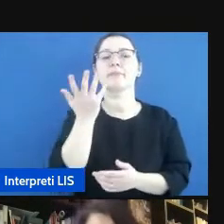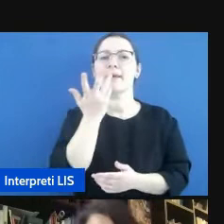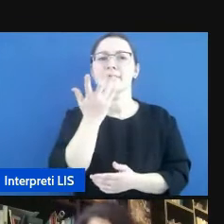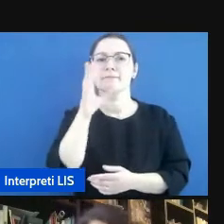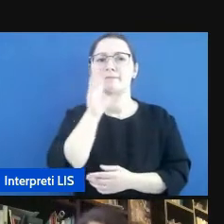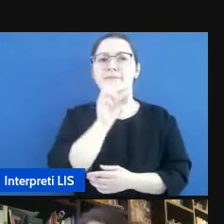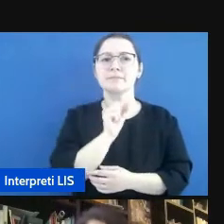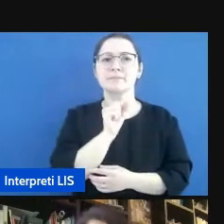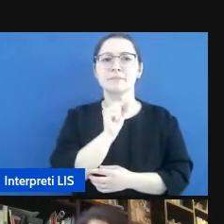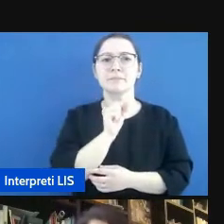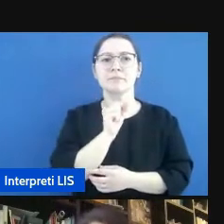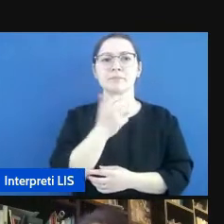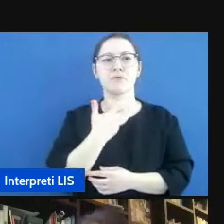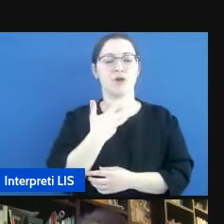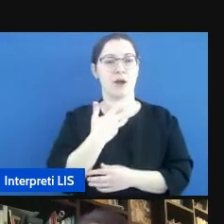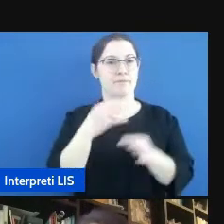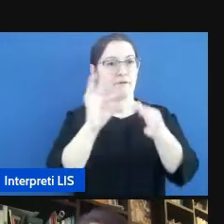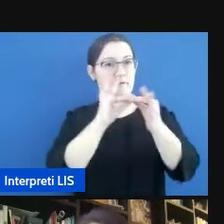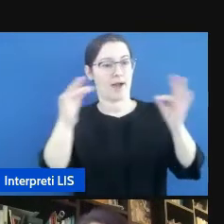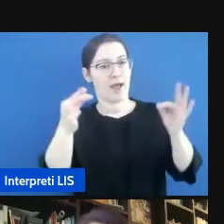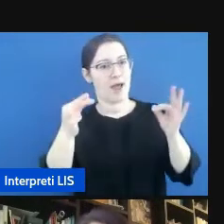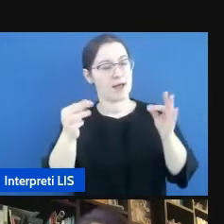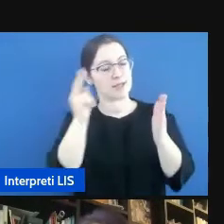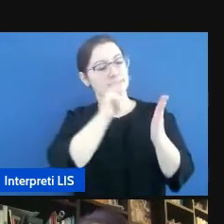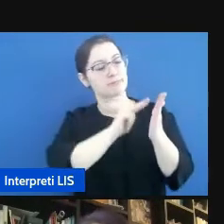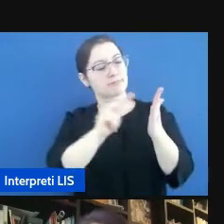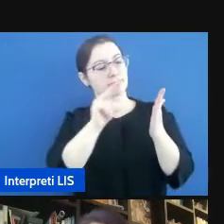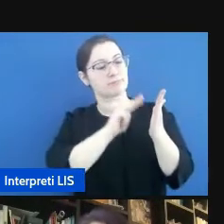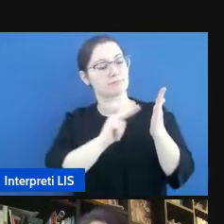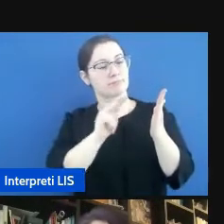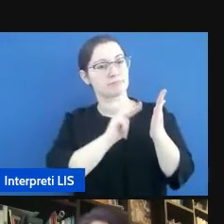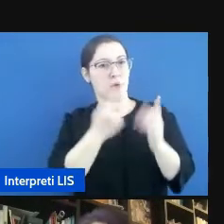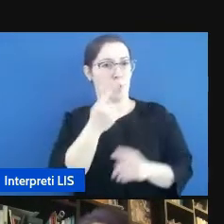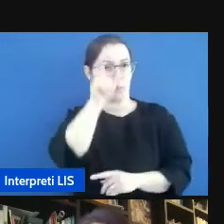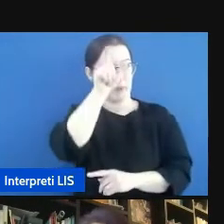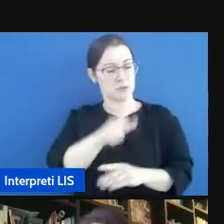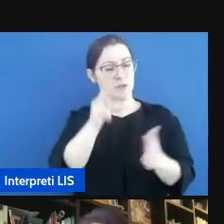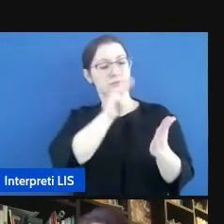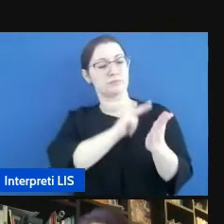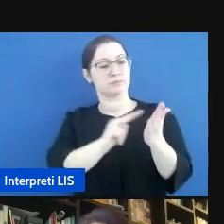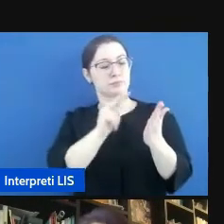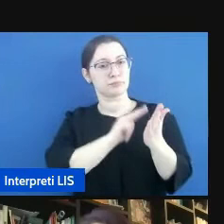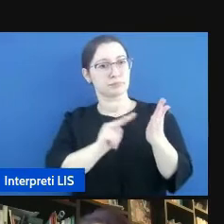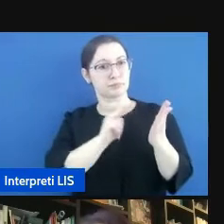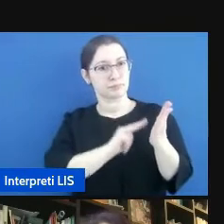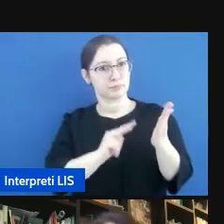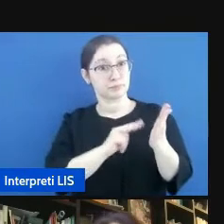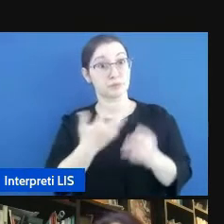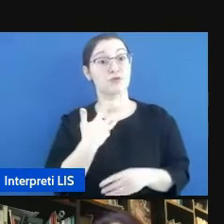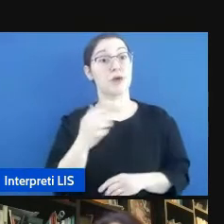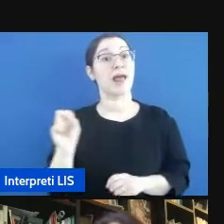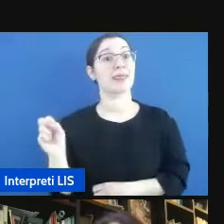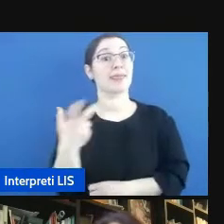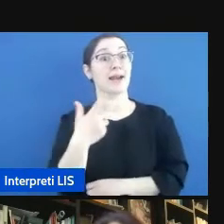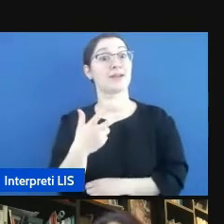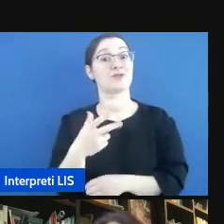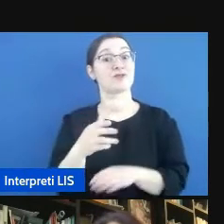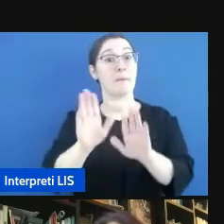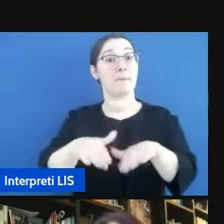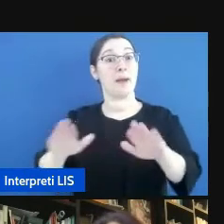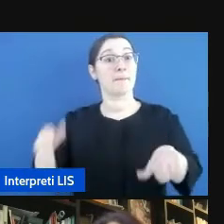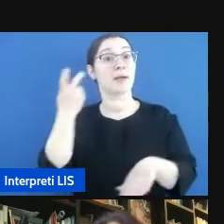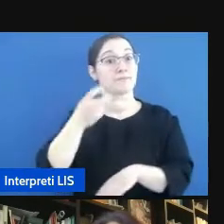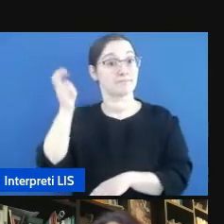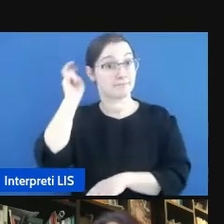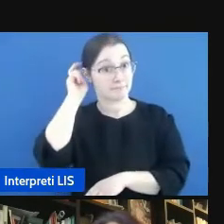frase da parte di un esaminatore. C'erano 13 bambini con impianto cocleare